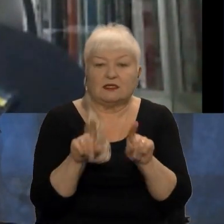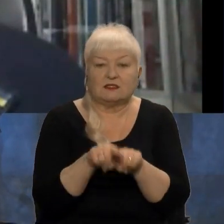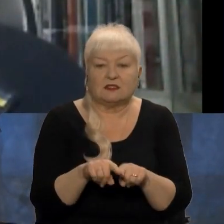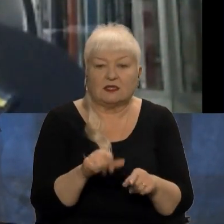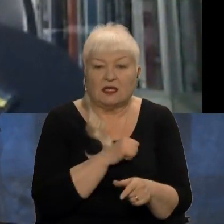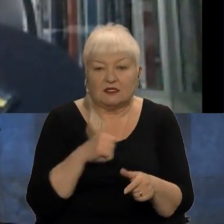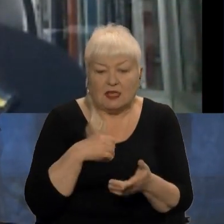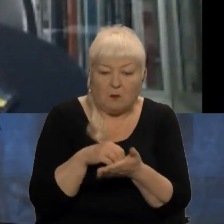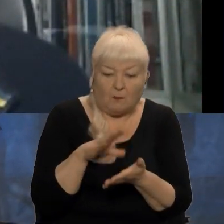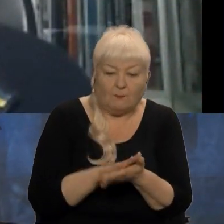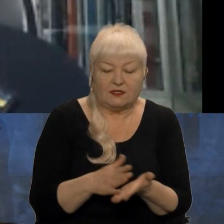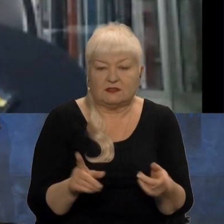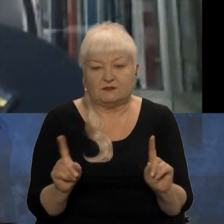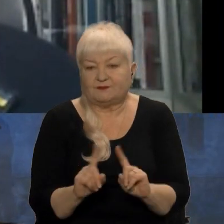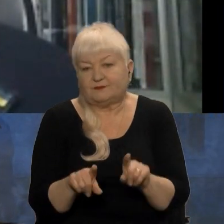або щось таке?